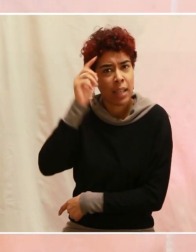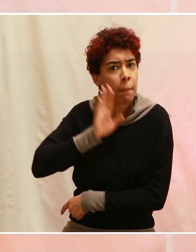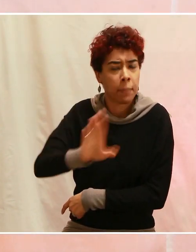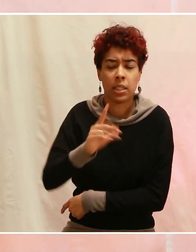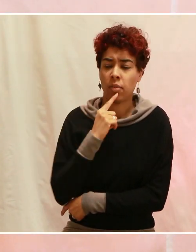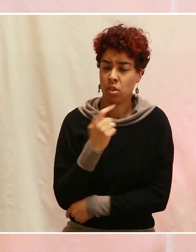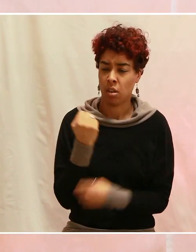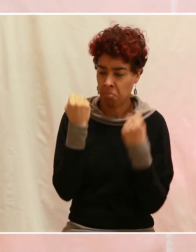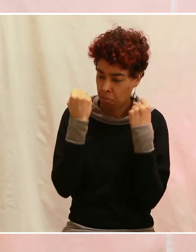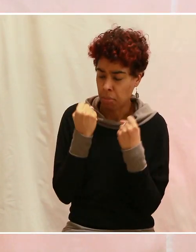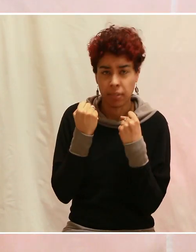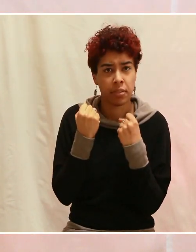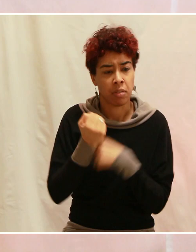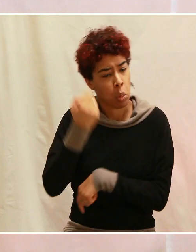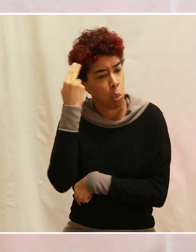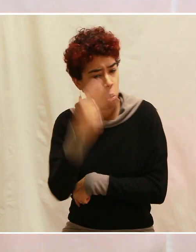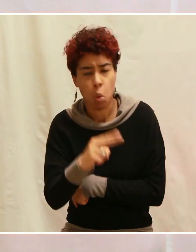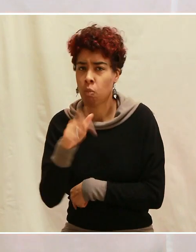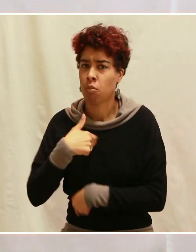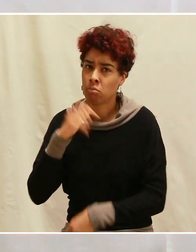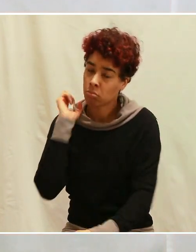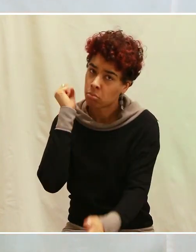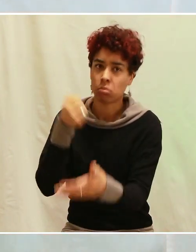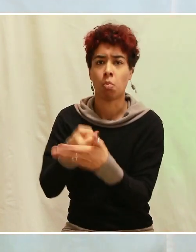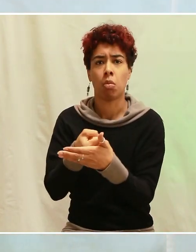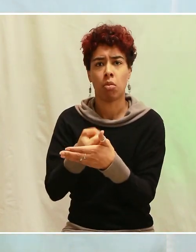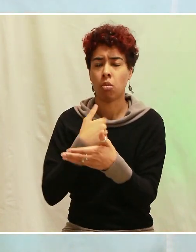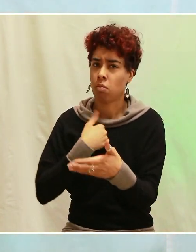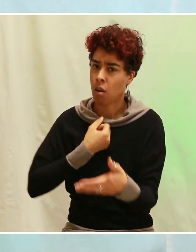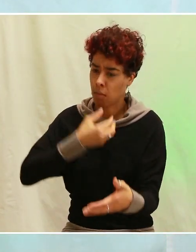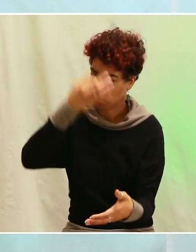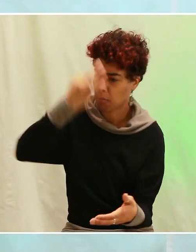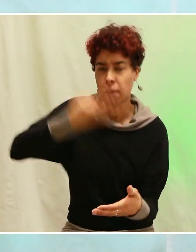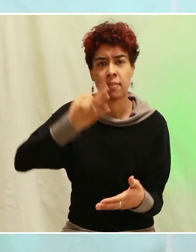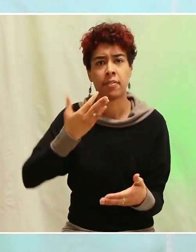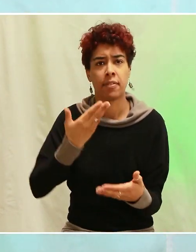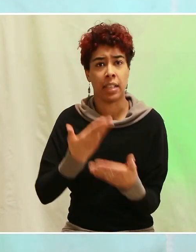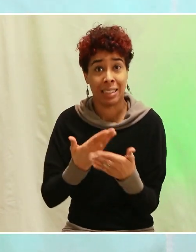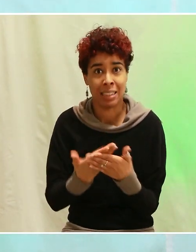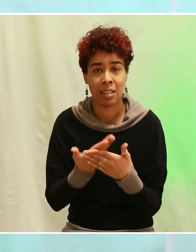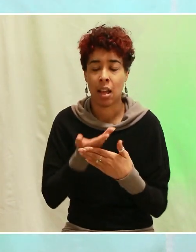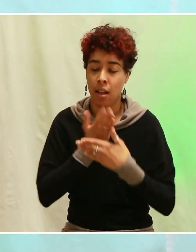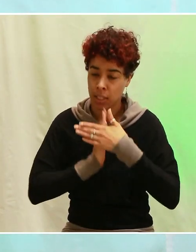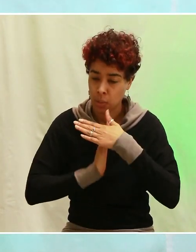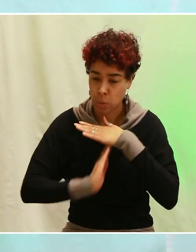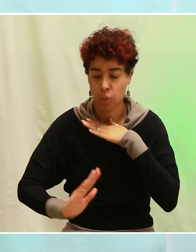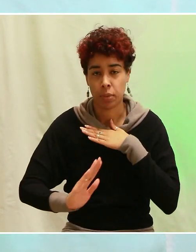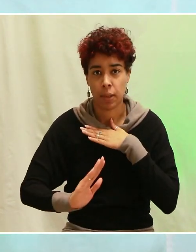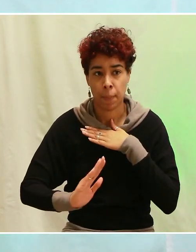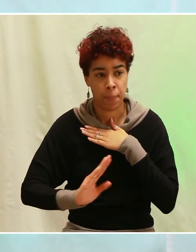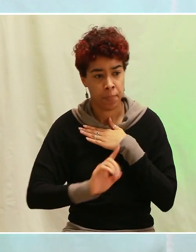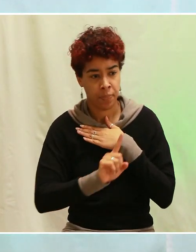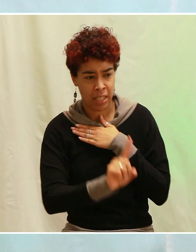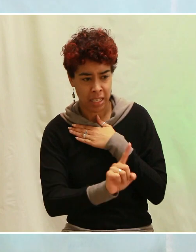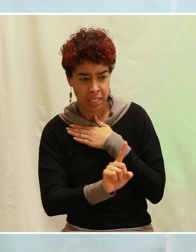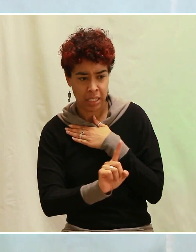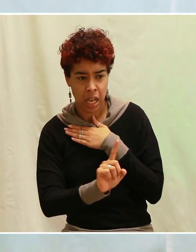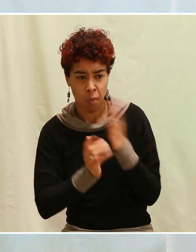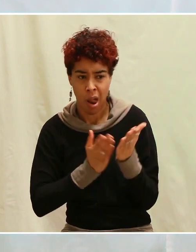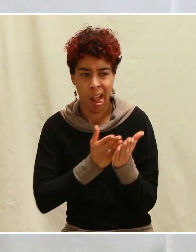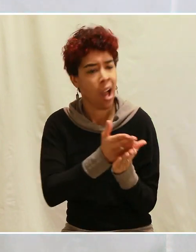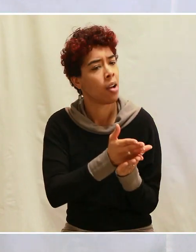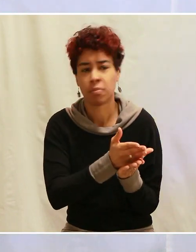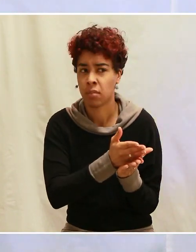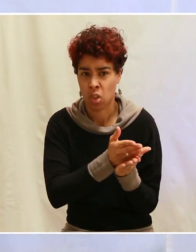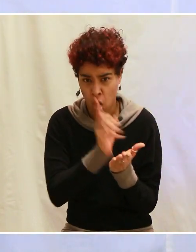fermeté, de dire « Non, je vais jusqu'au bout, je suis déterminé » et c'est ça se soumettre. De dire « Non, je ne quitterai pas cette voie-là.